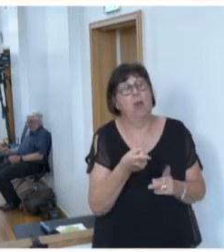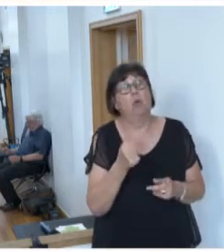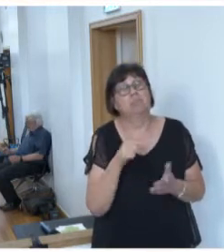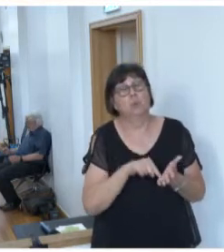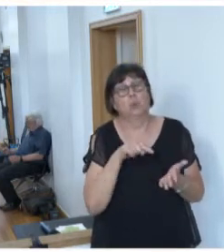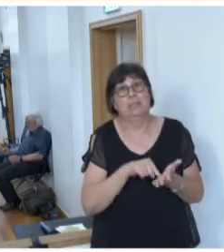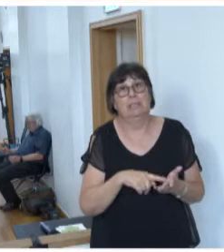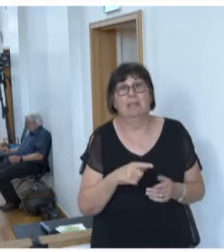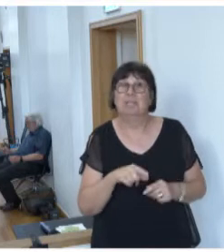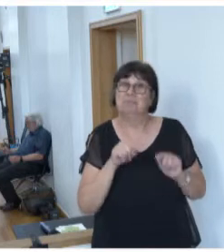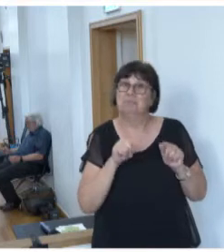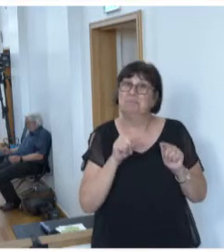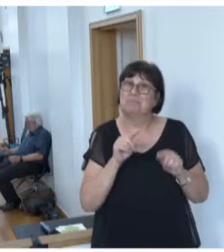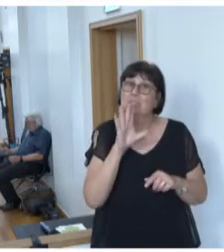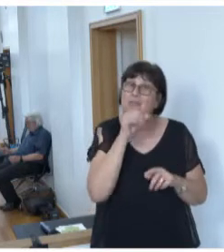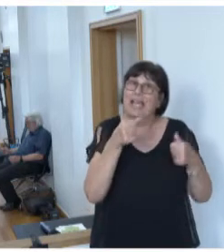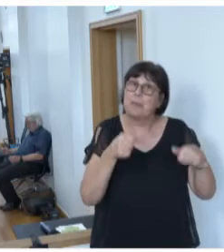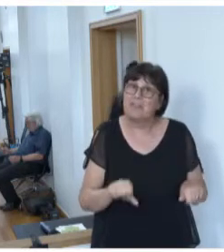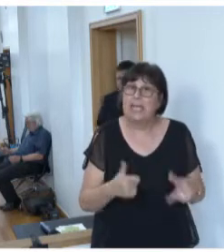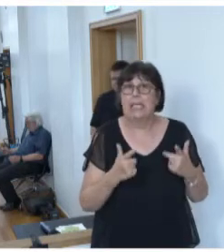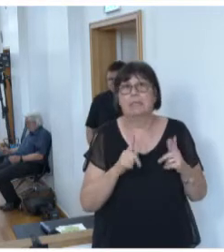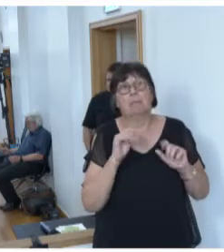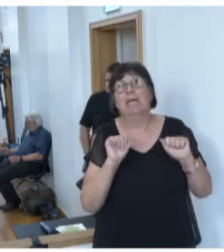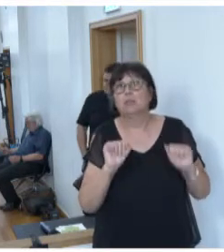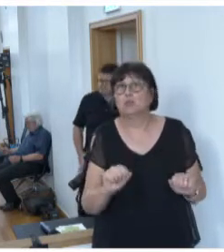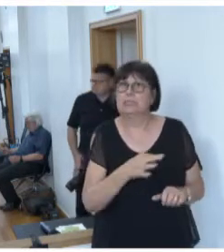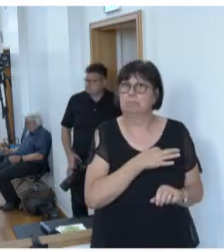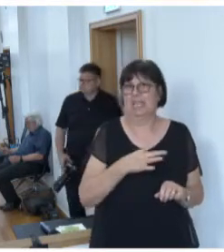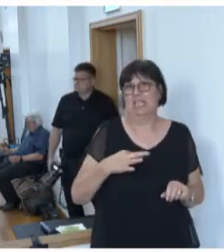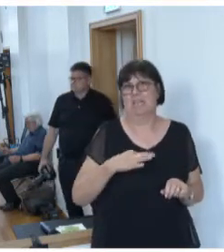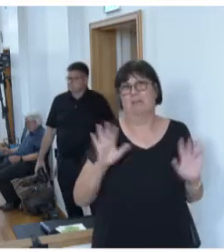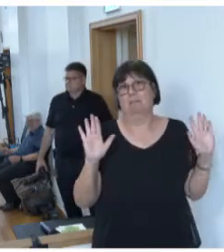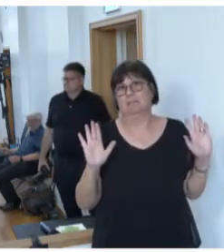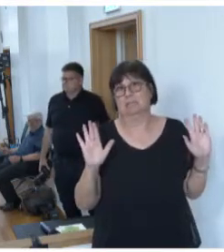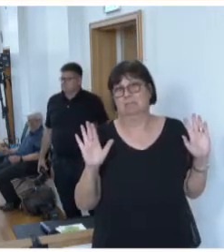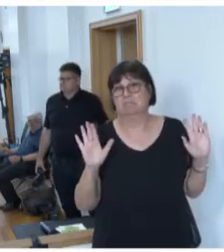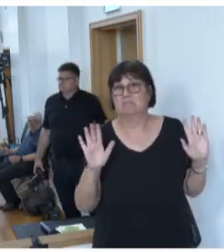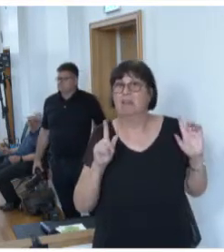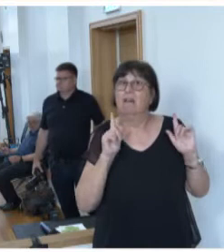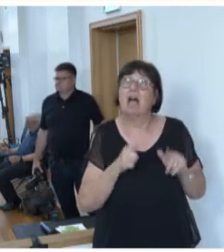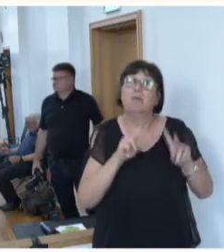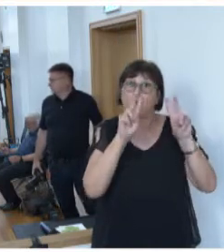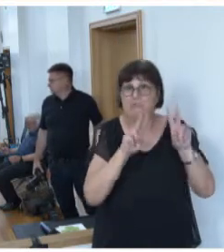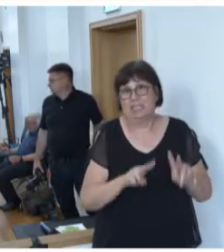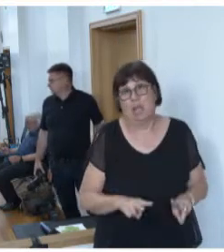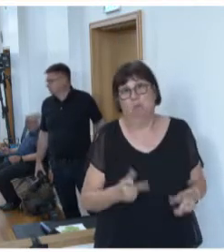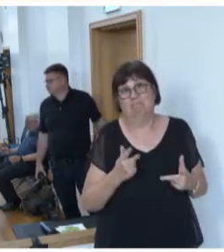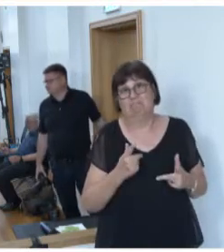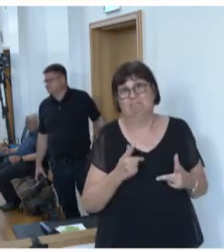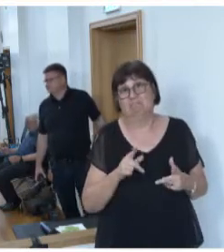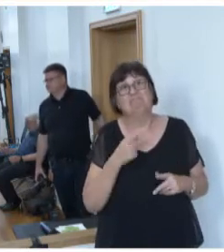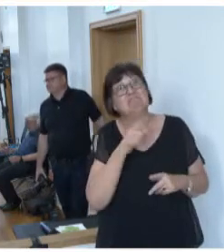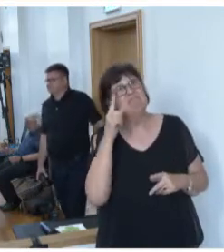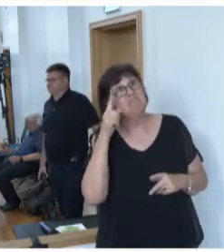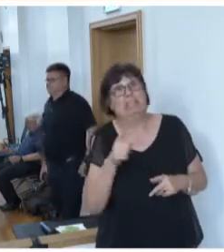Denn sie stellt ein Mindestmaß an Schutz der Privatsphäre her. Ein Band des Vertrauens zwischen